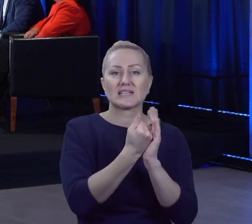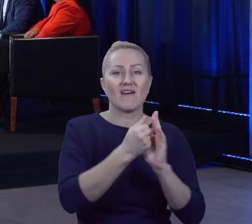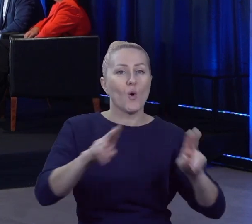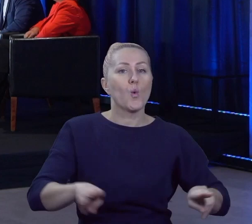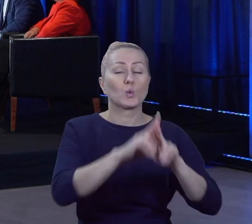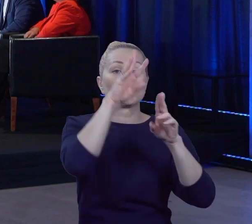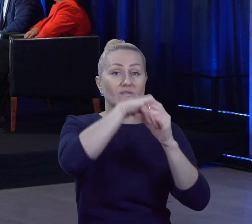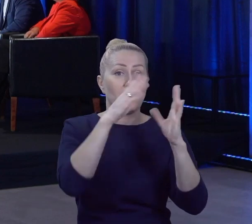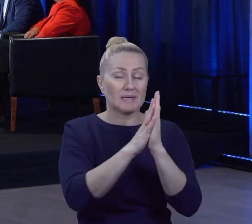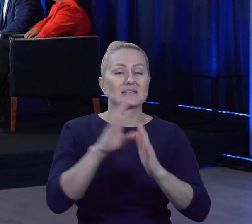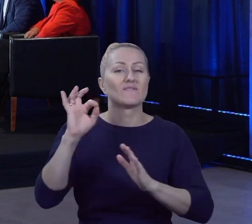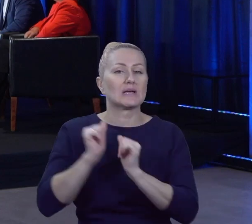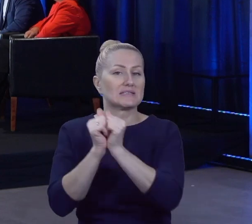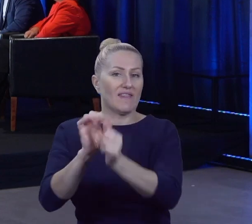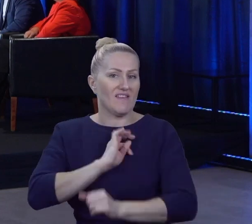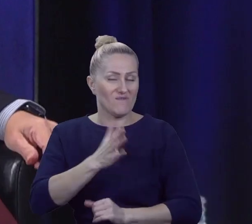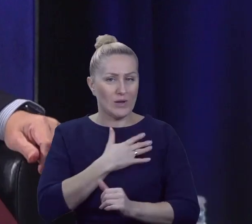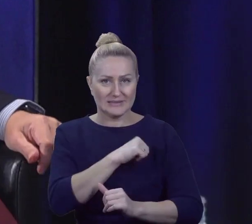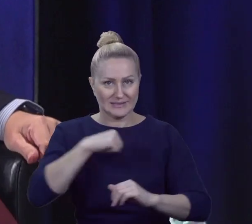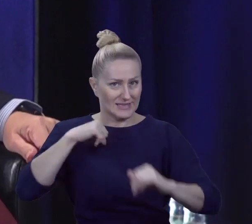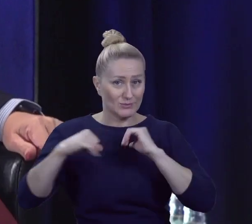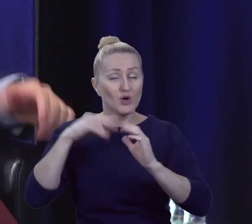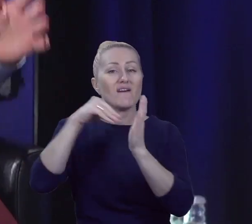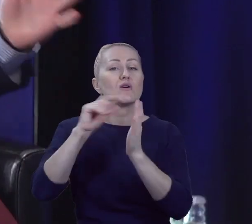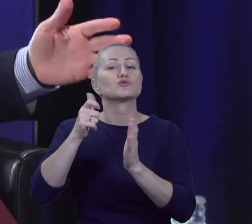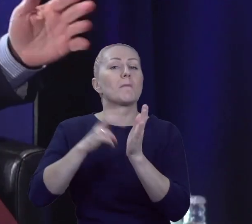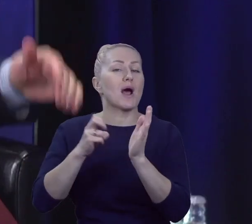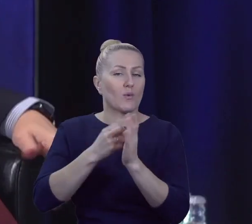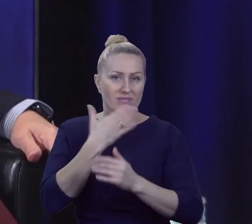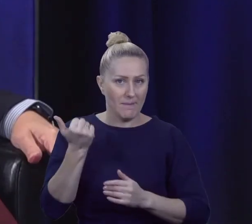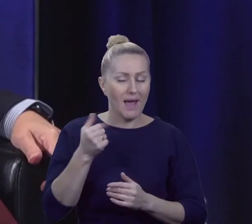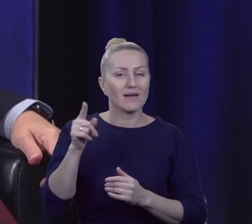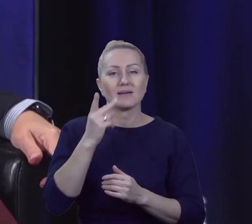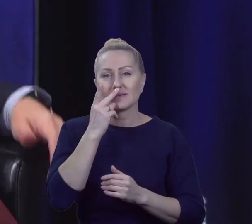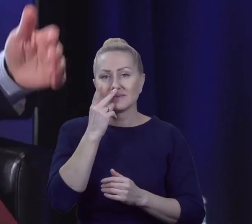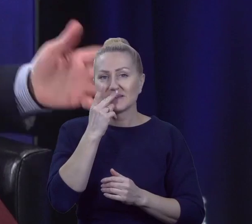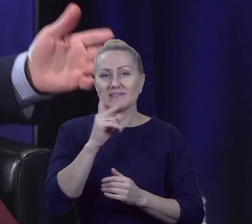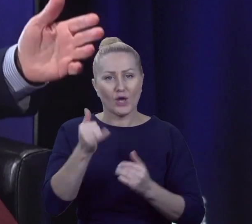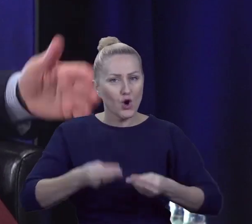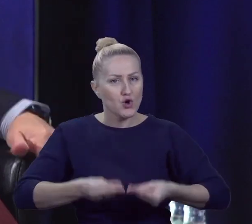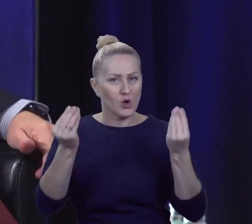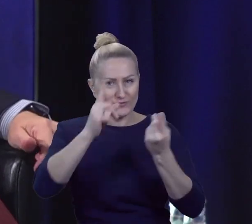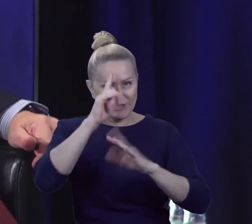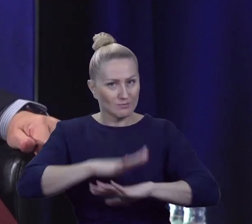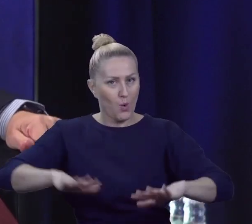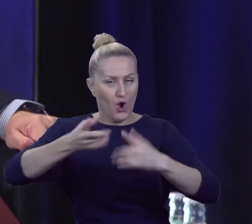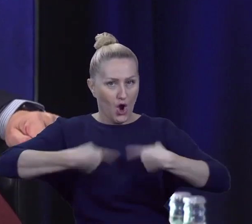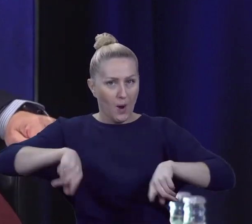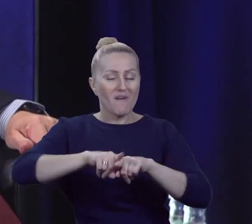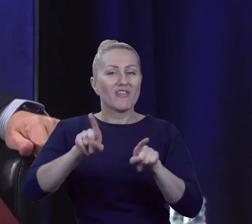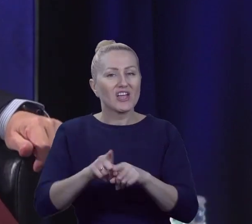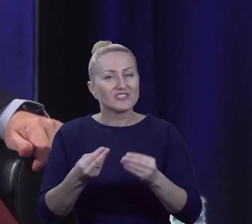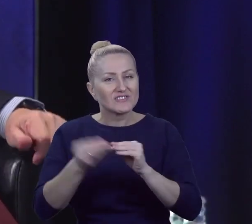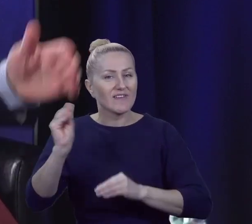zadanie własne samorządu, czego tam nie ma, pod tytułem rozwój społeczeństwa obywatelskiego i wzmacnianie partycypacji